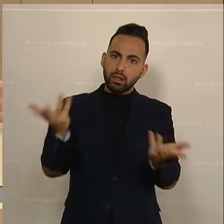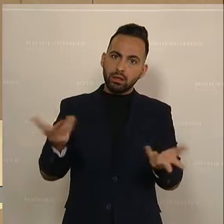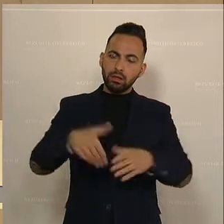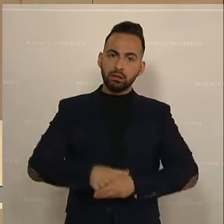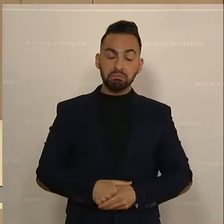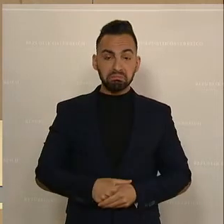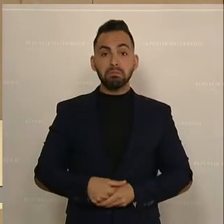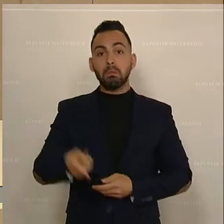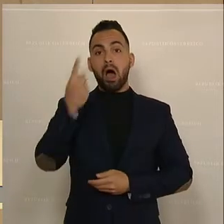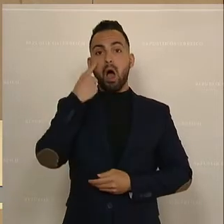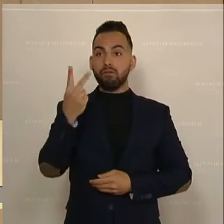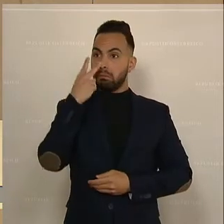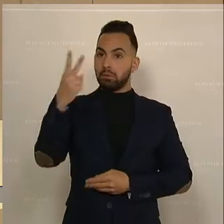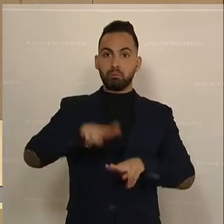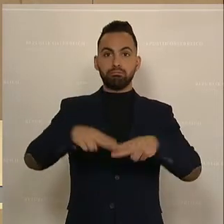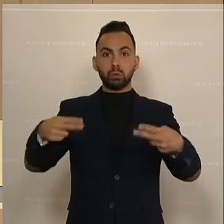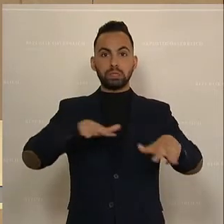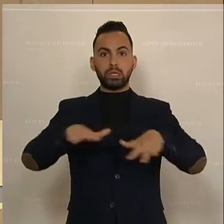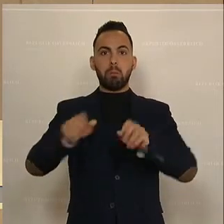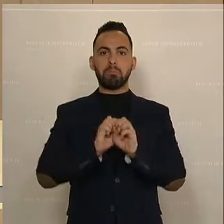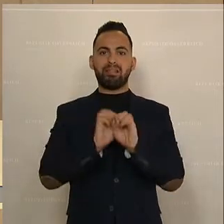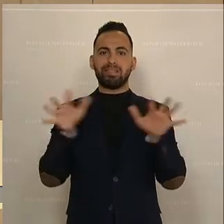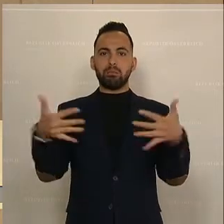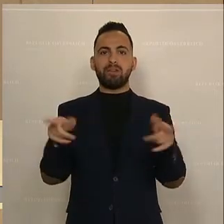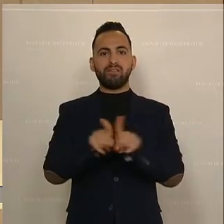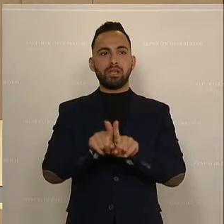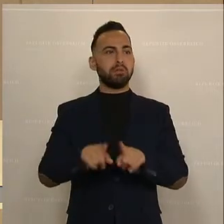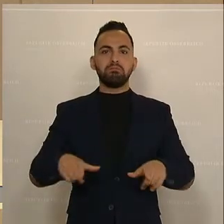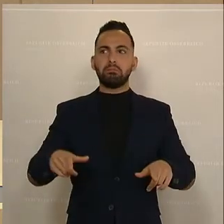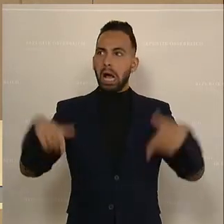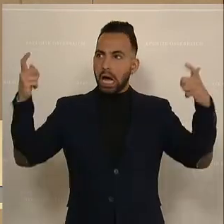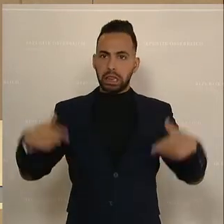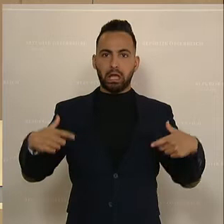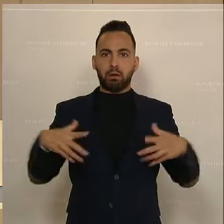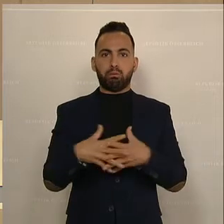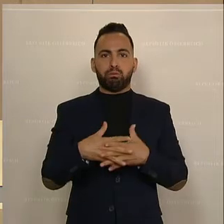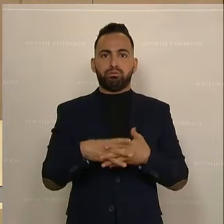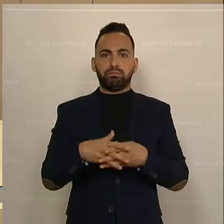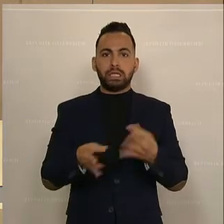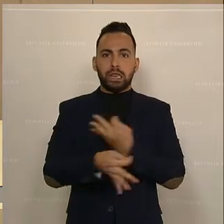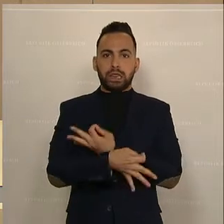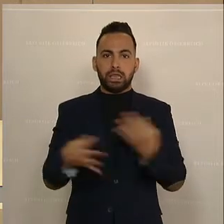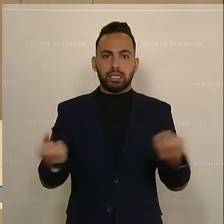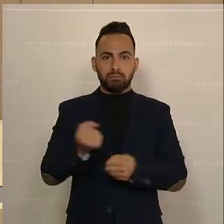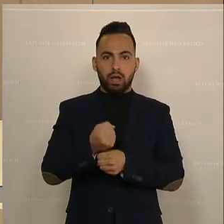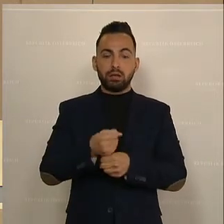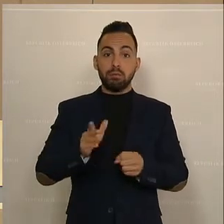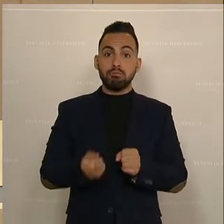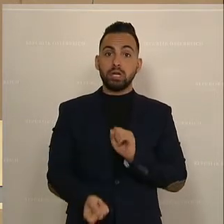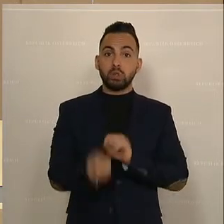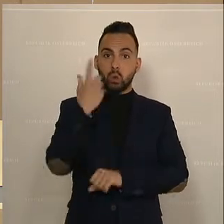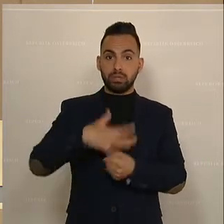Offensichtlich hat sich die Bundesregierung in der Pandemie freiwillig in Quarantäne versetzt und tut jetzt überhaupt nichts mehr, vor allem was den Gesundheits- und